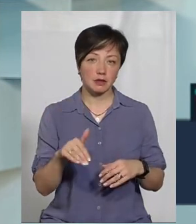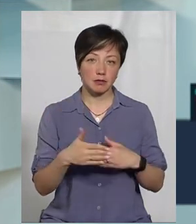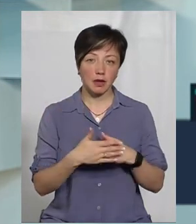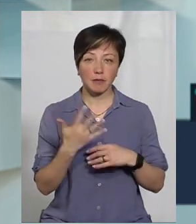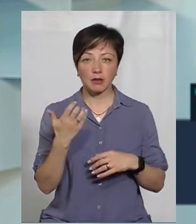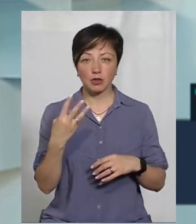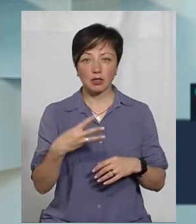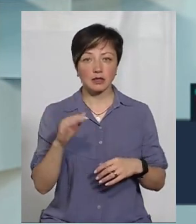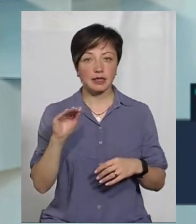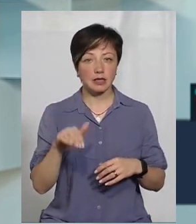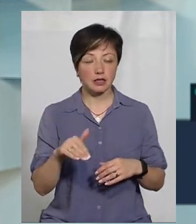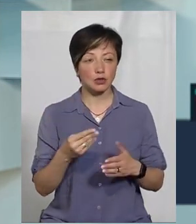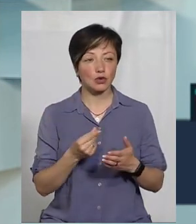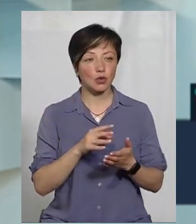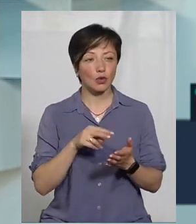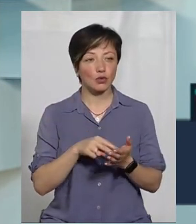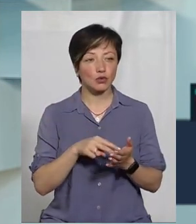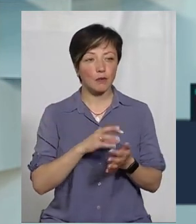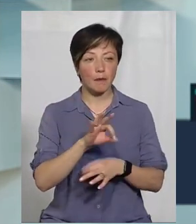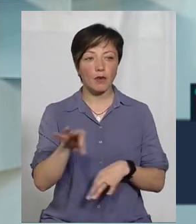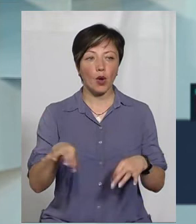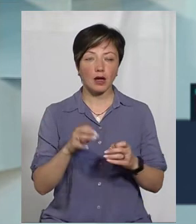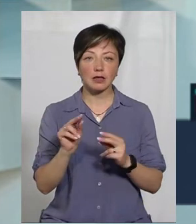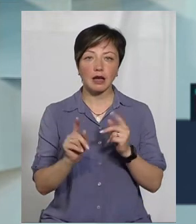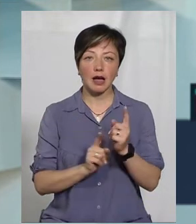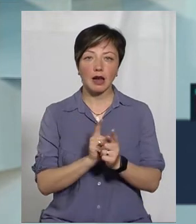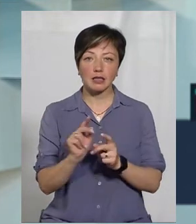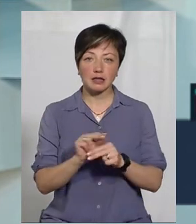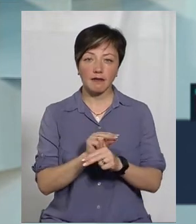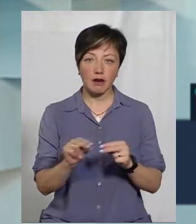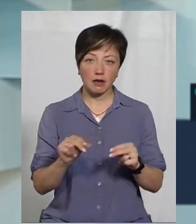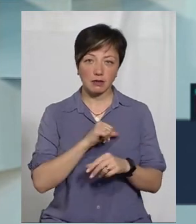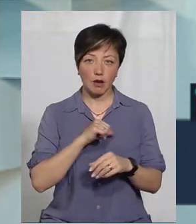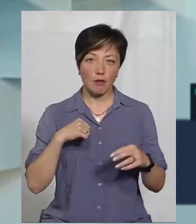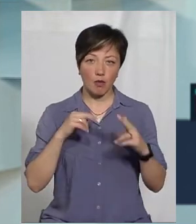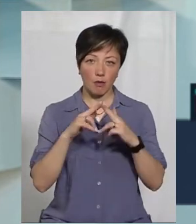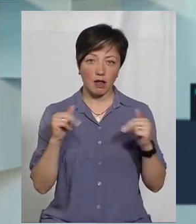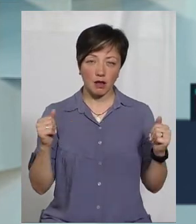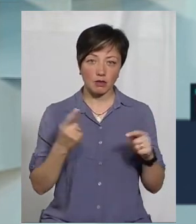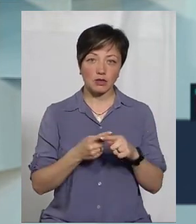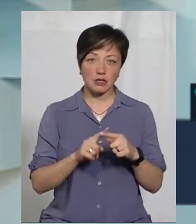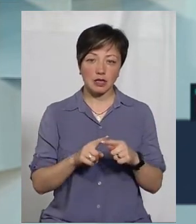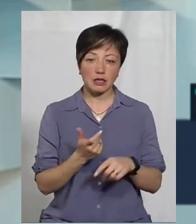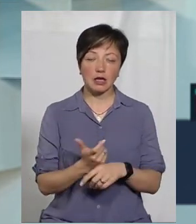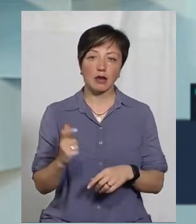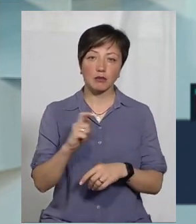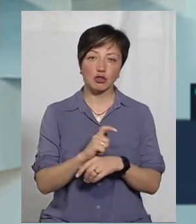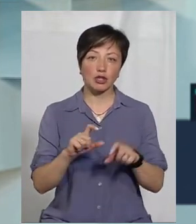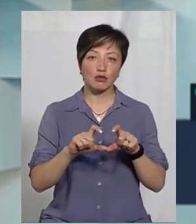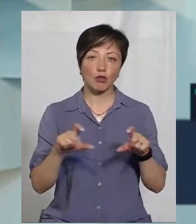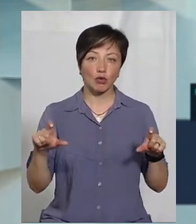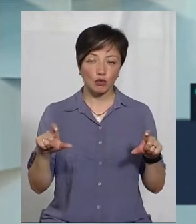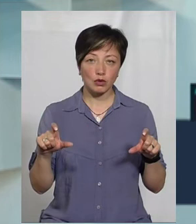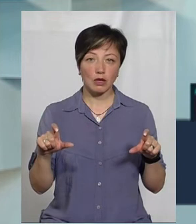районі десь 530 тисяч коштував проєкт реставрації самого палацу, тому що це саме така найбільша споруда